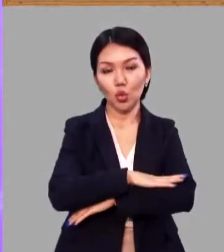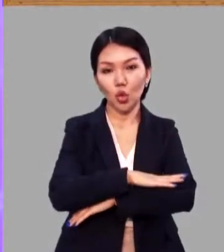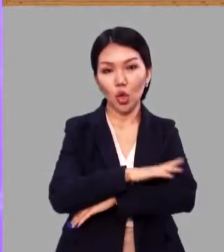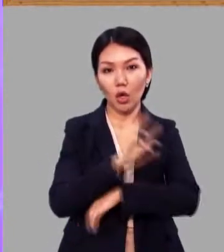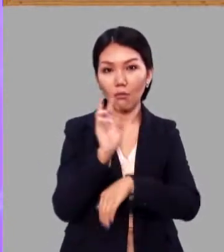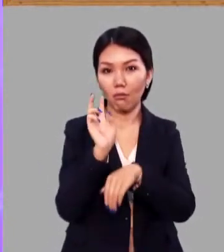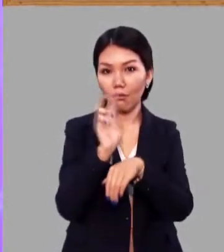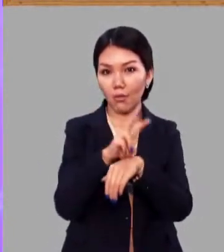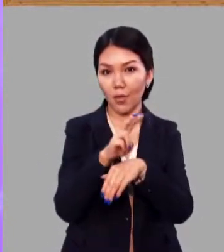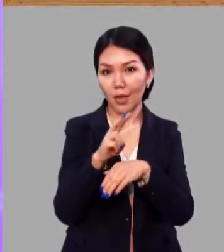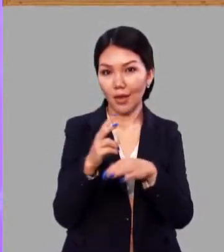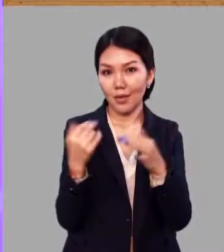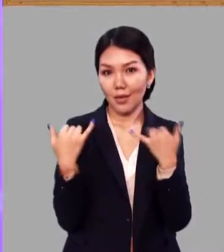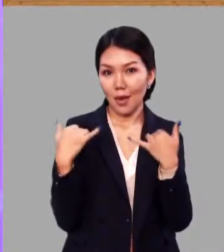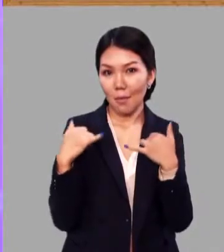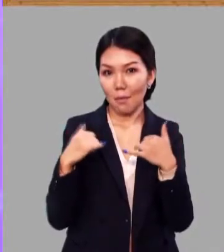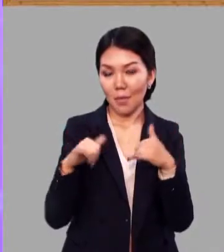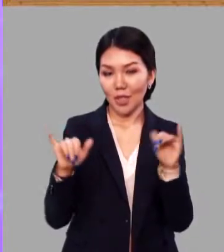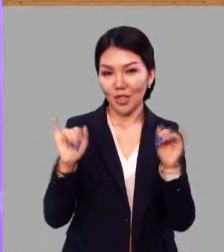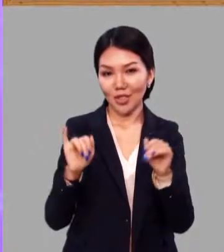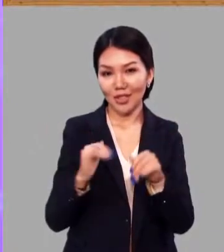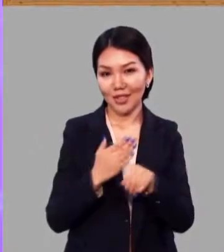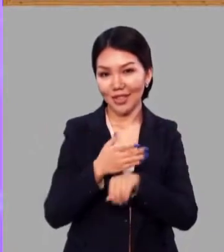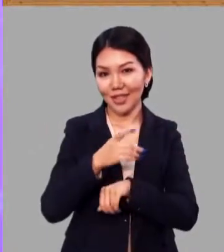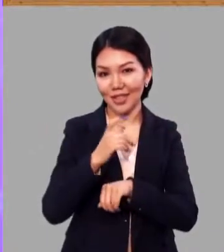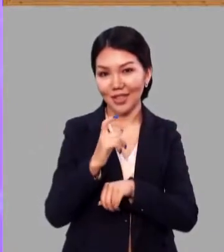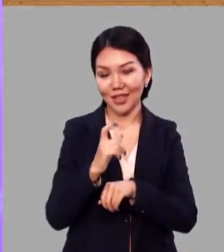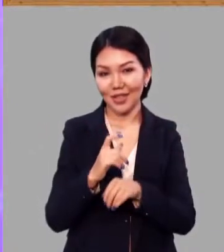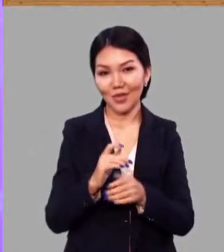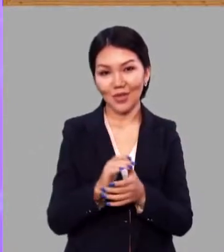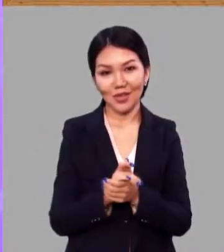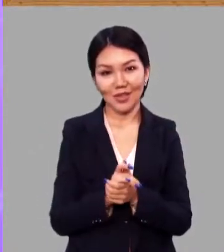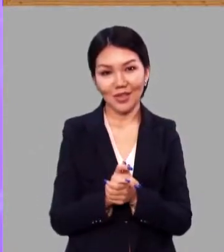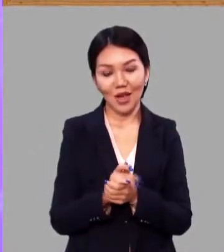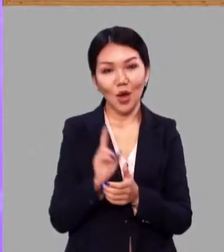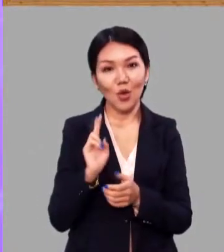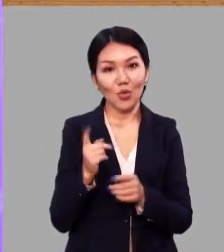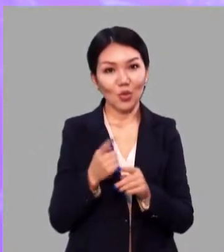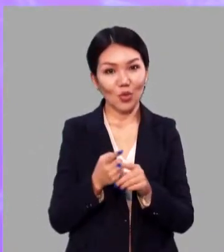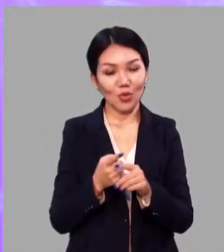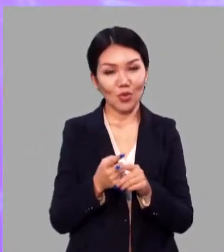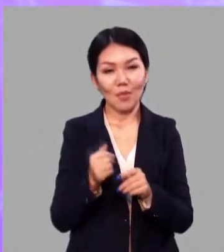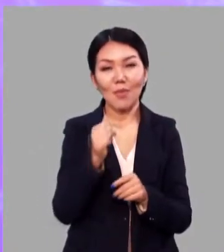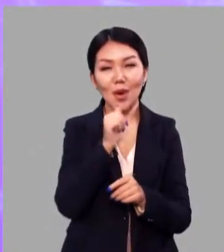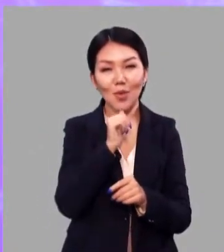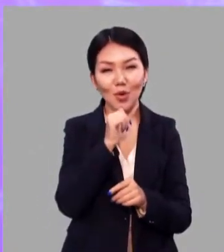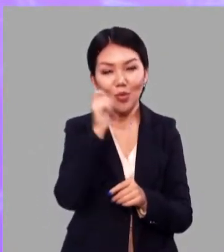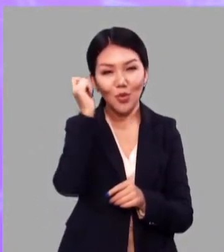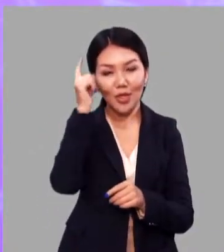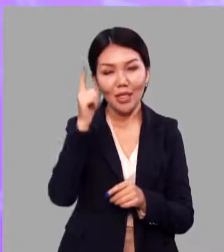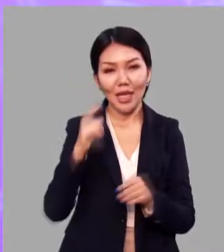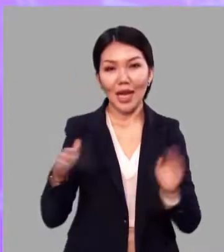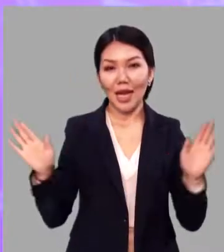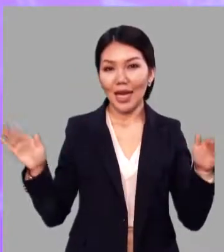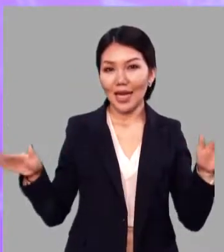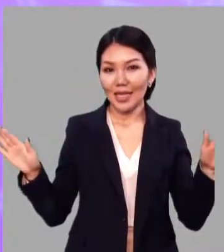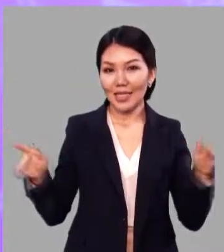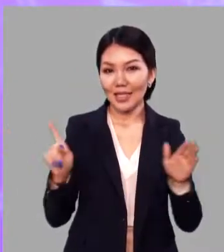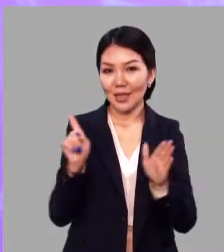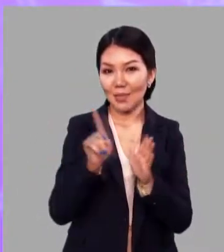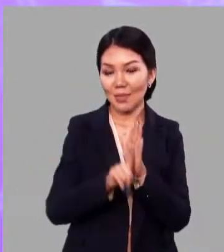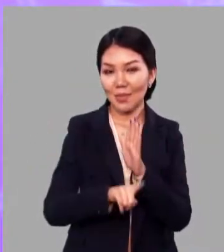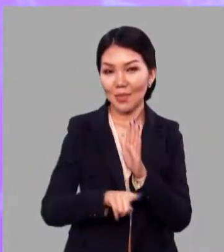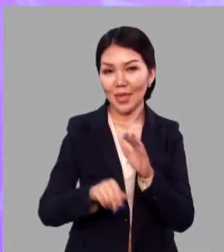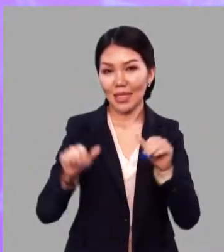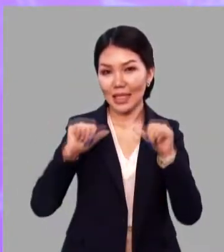необычный гость. Кто он? Попробуем угадать. Летит без крыльев